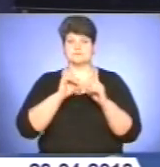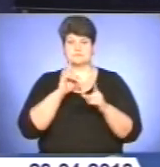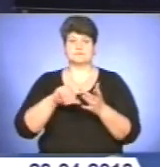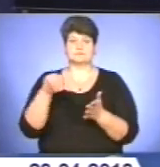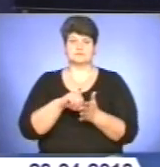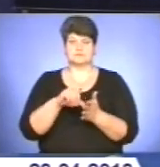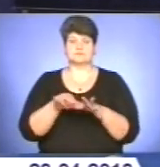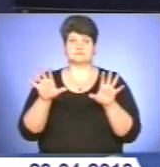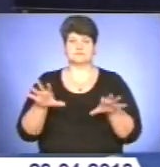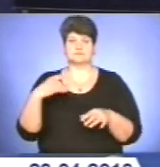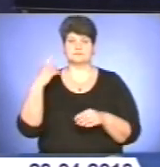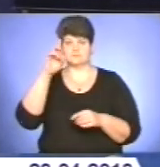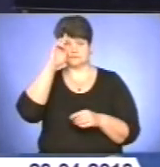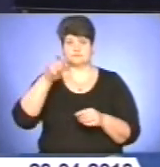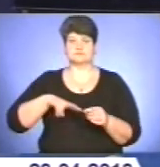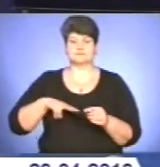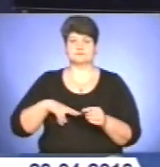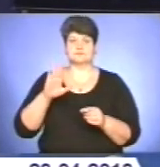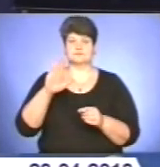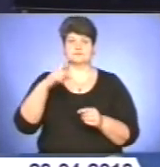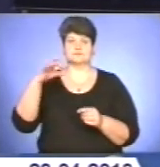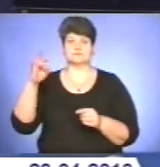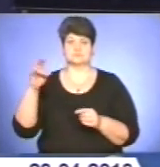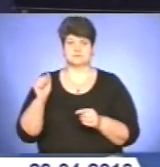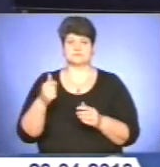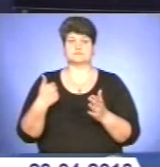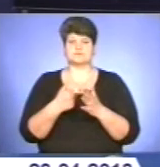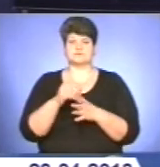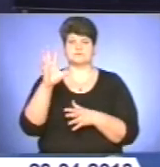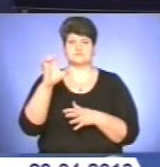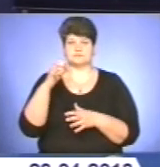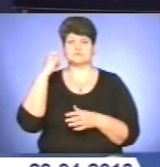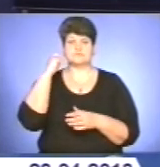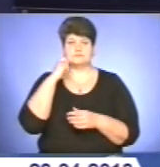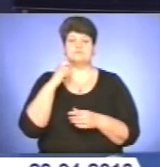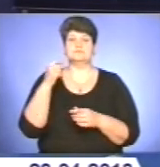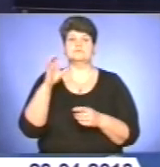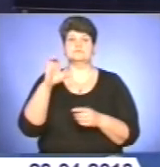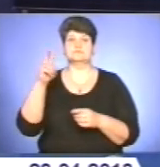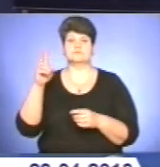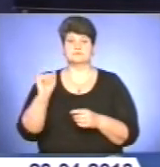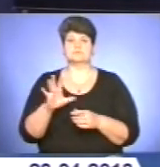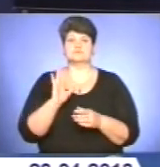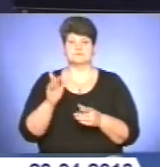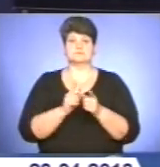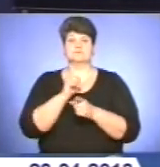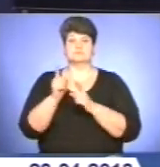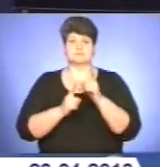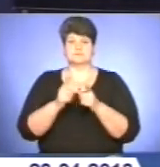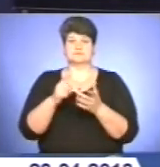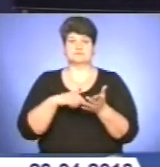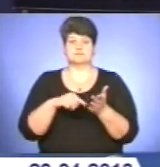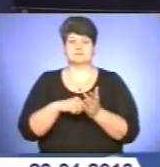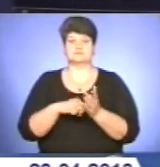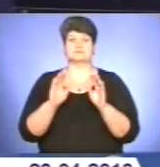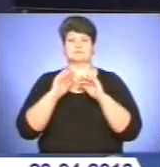голови обласної державної адміністрації Валентина Хоптяна. До 500-ліття Скалата, яке візначатиме цьогоріч, планують реконструювати міський стадіон,